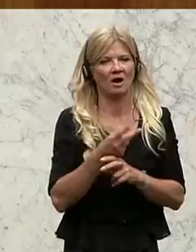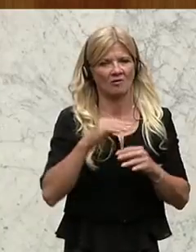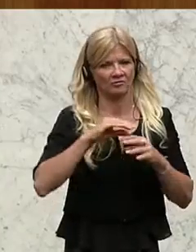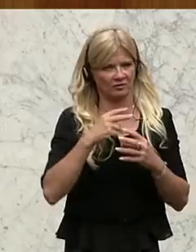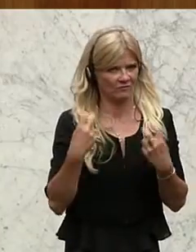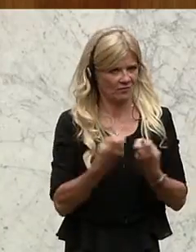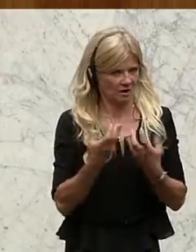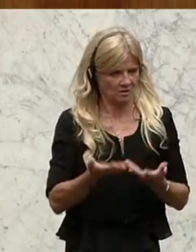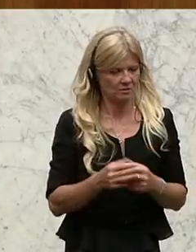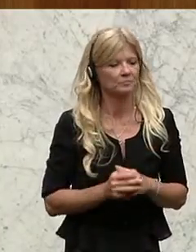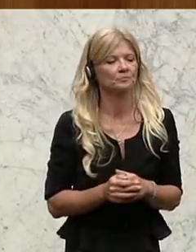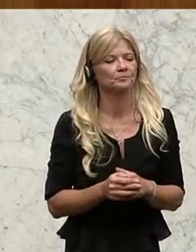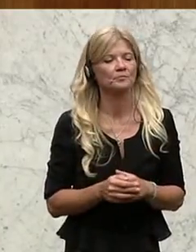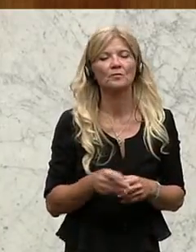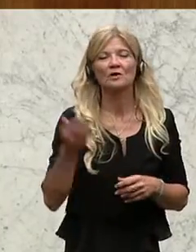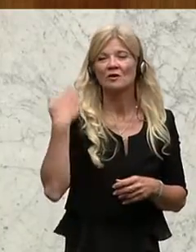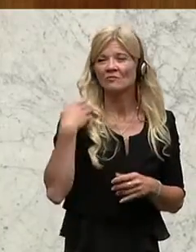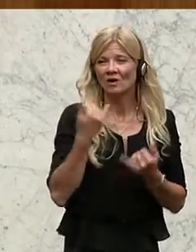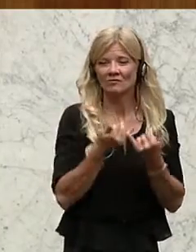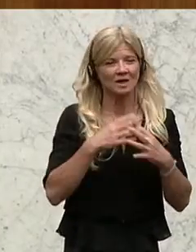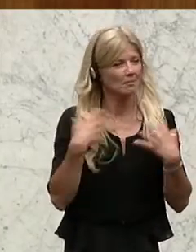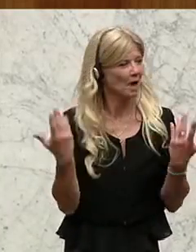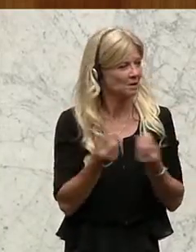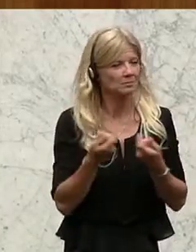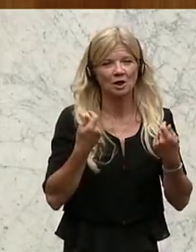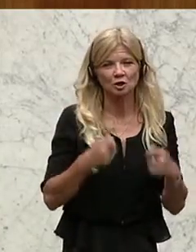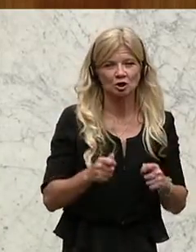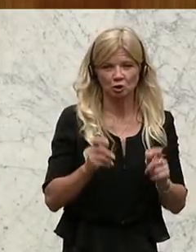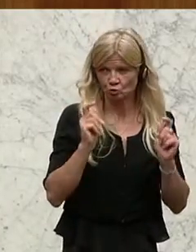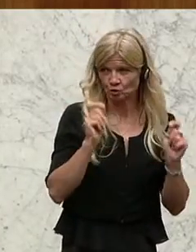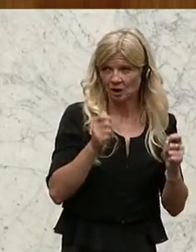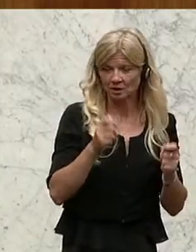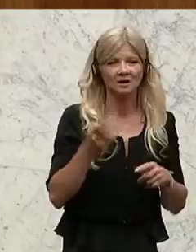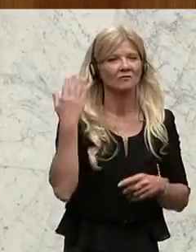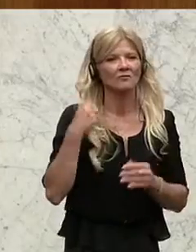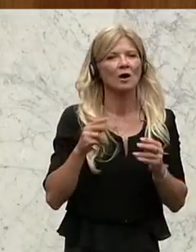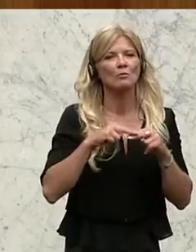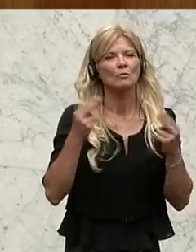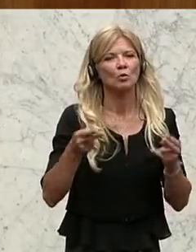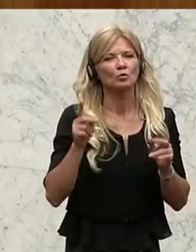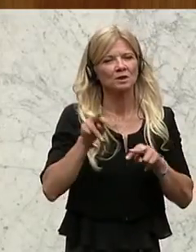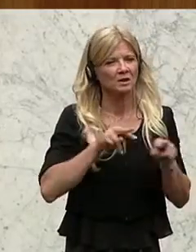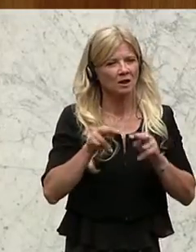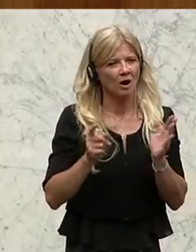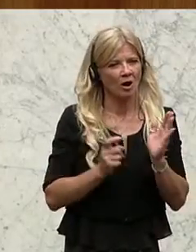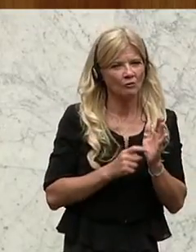in denen die Bundesregierung aufgefordert wird, sich gegen alle AKWs, insbesondere in Grenznähe,